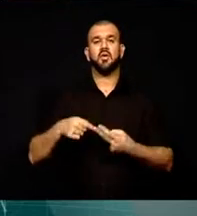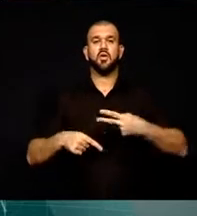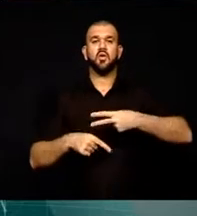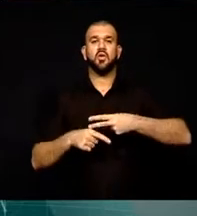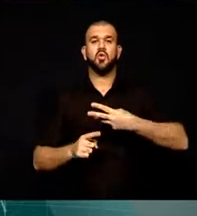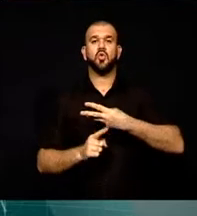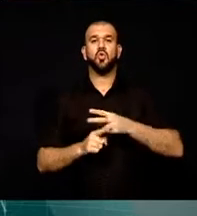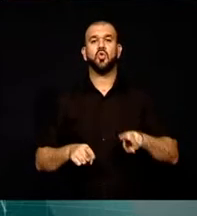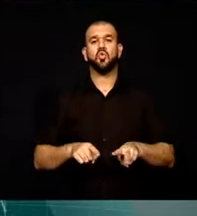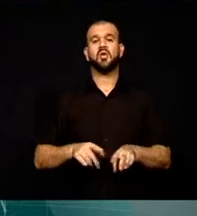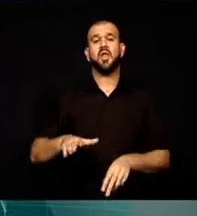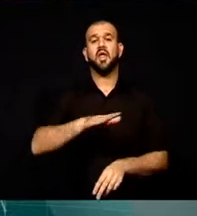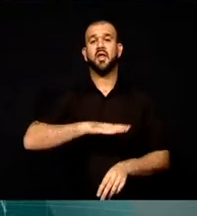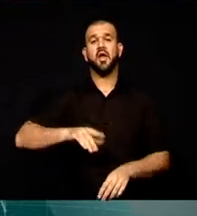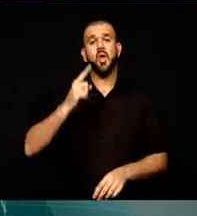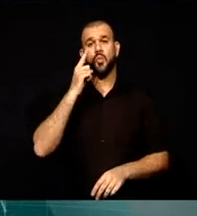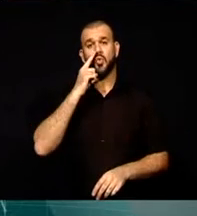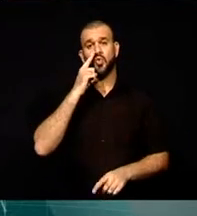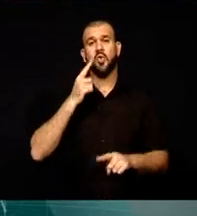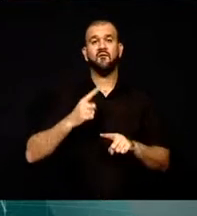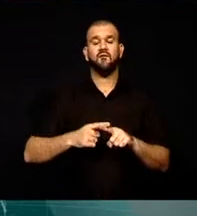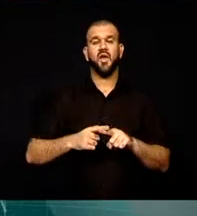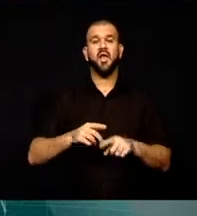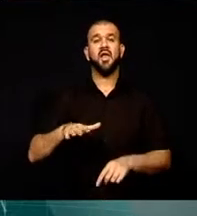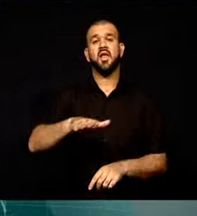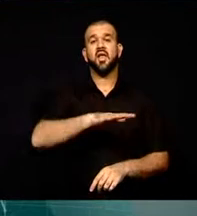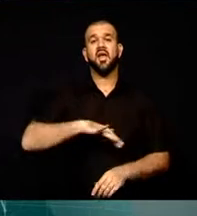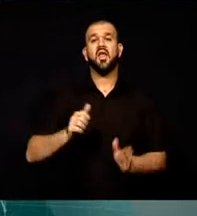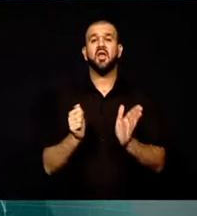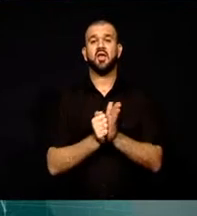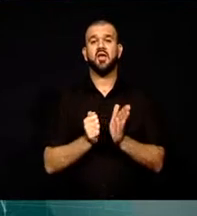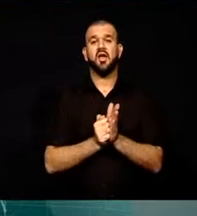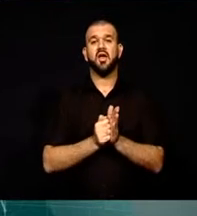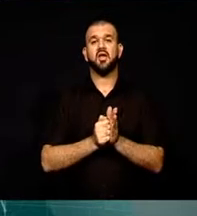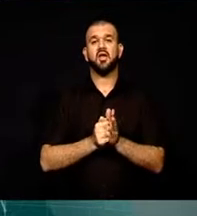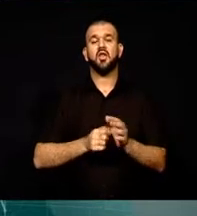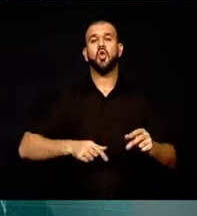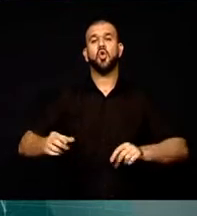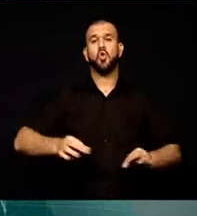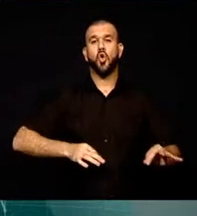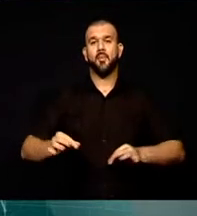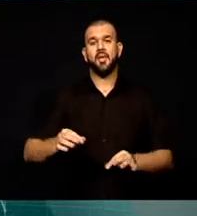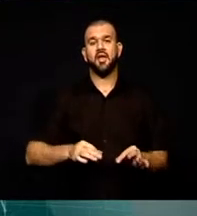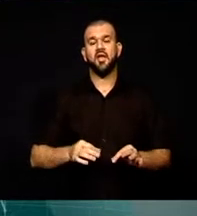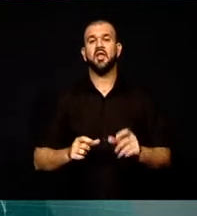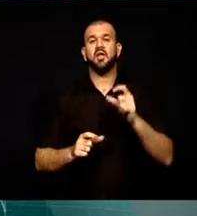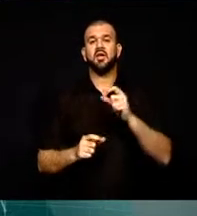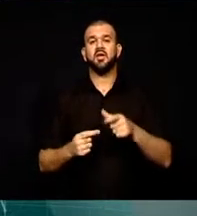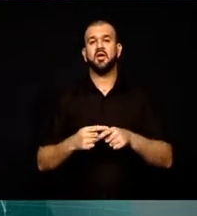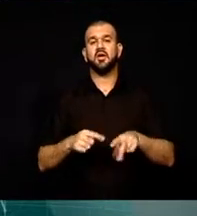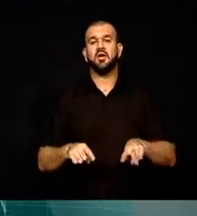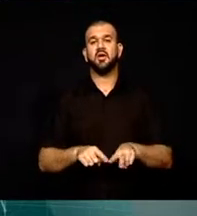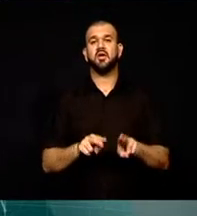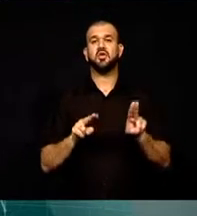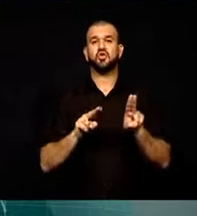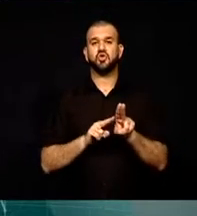yönetmeni Cenk Mutluyakalı ve yeni düzende kayıplarla ilgili yazı dizisi